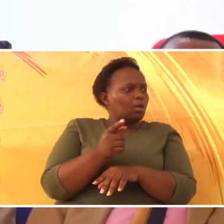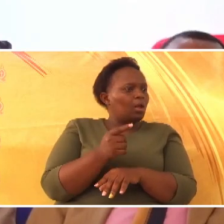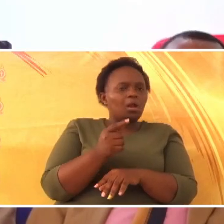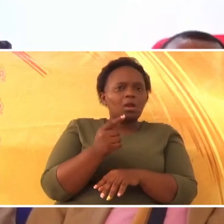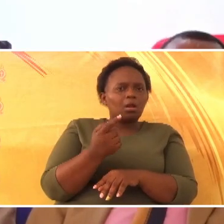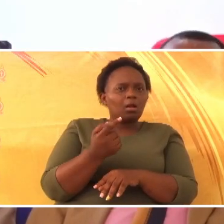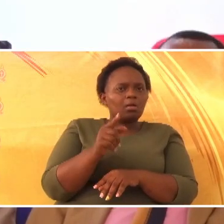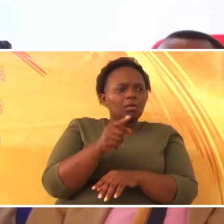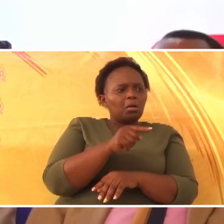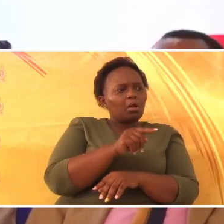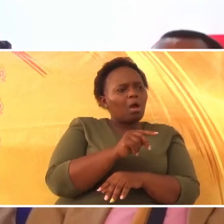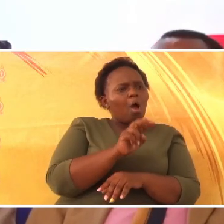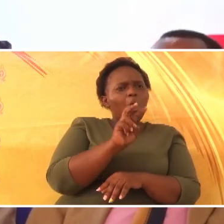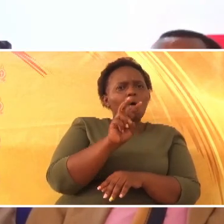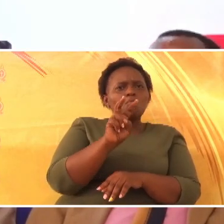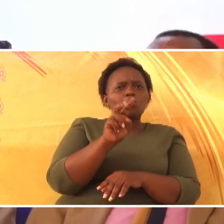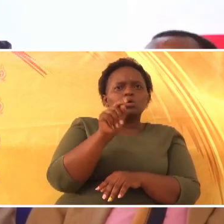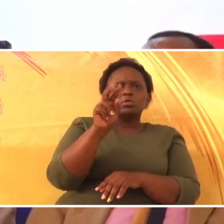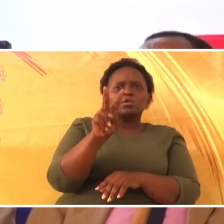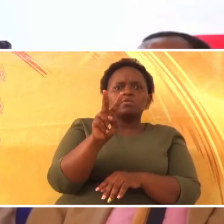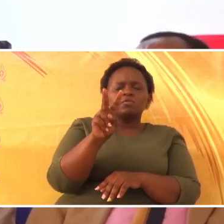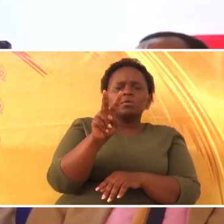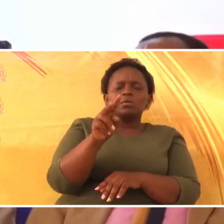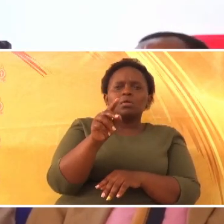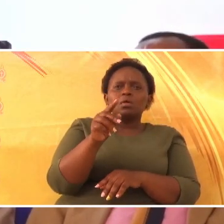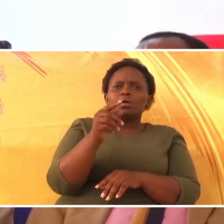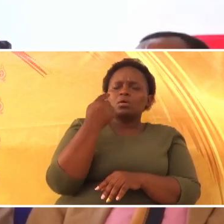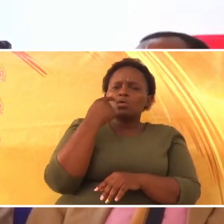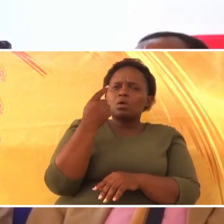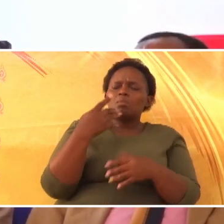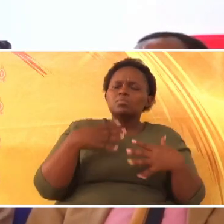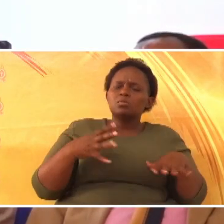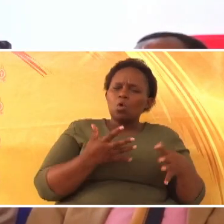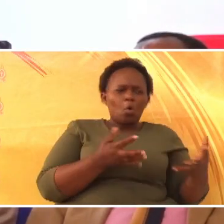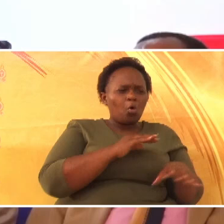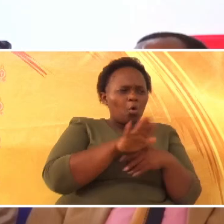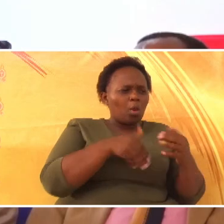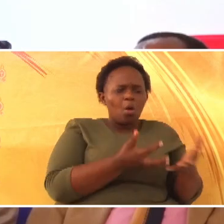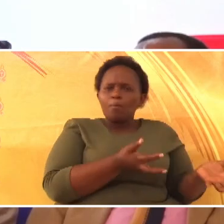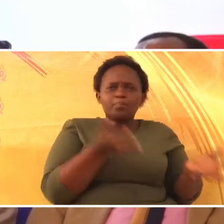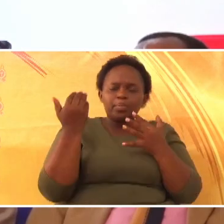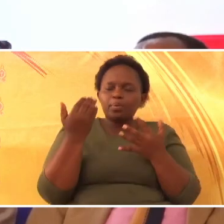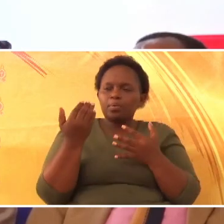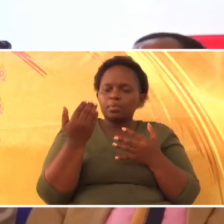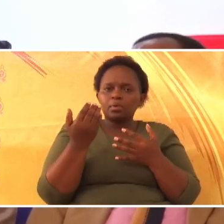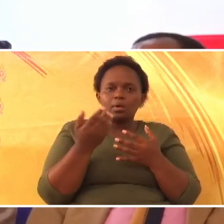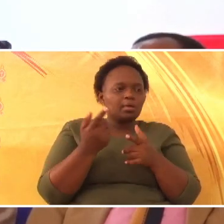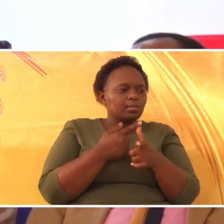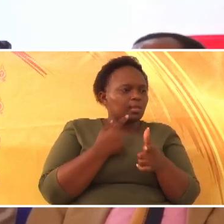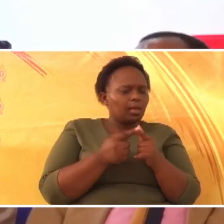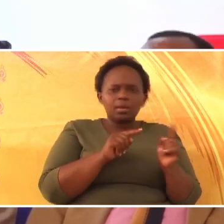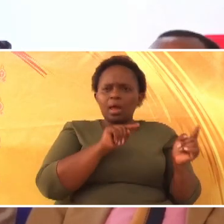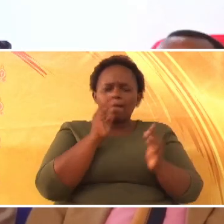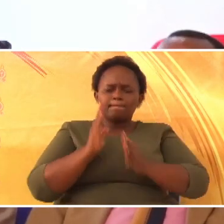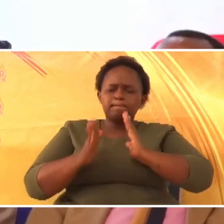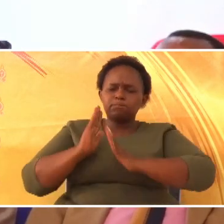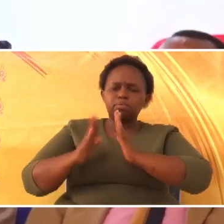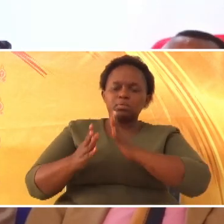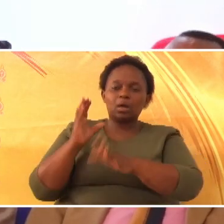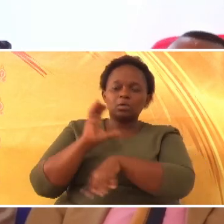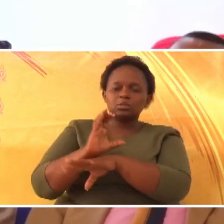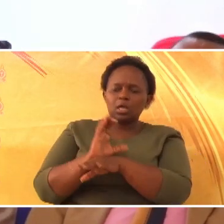watu wa mekwenda, alikimbia kanisani. Haende, hakaone pale mke wake, kama mke wake, ha,